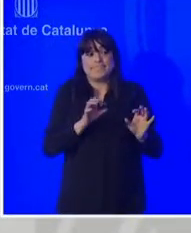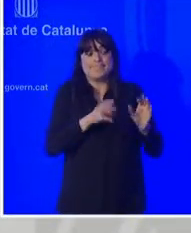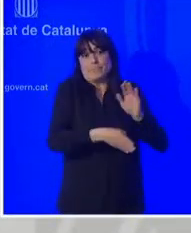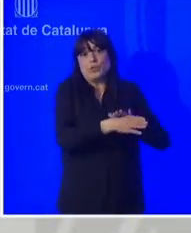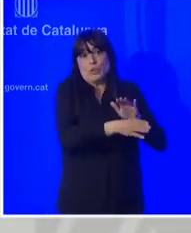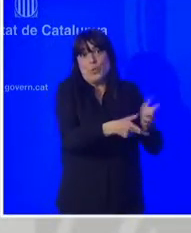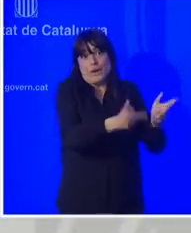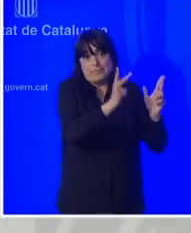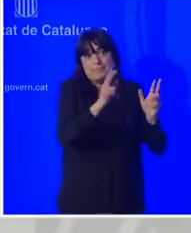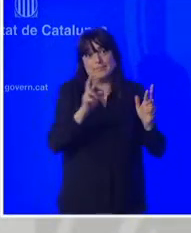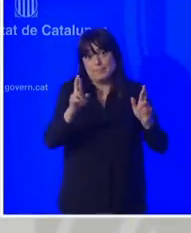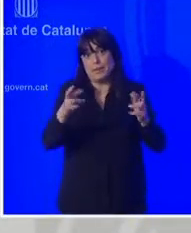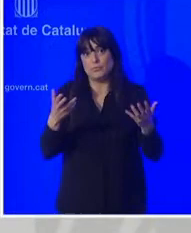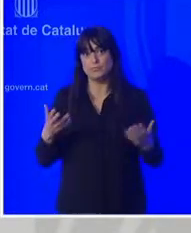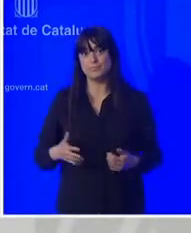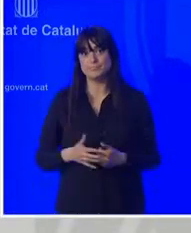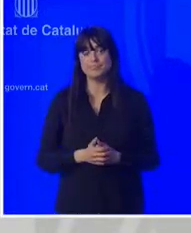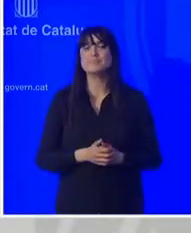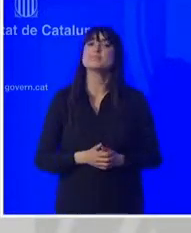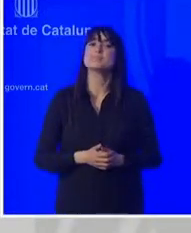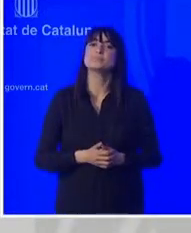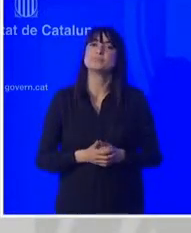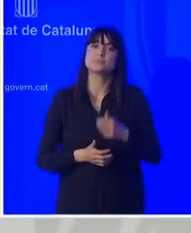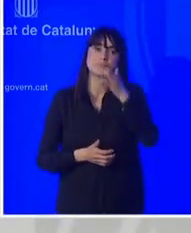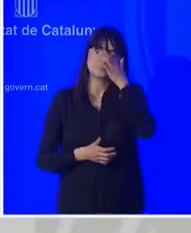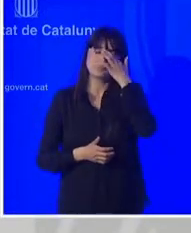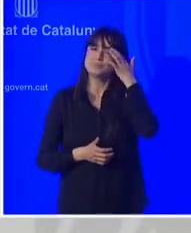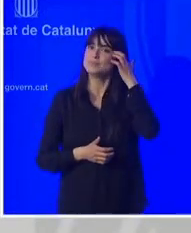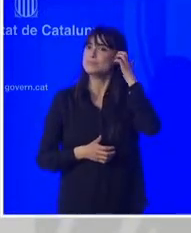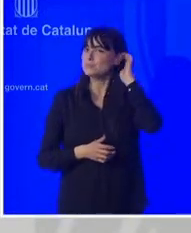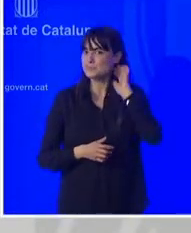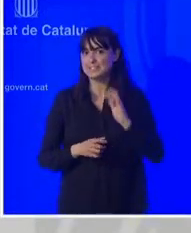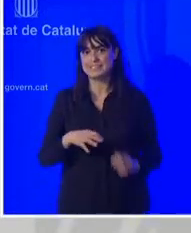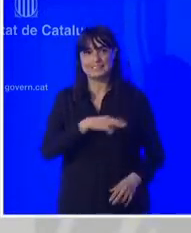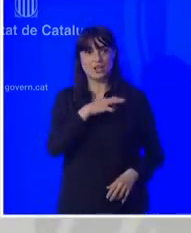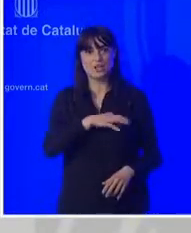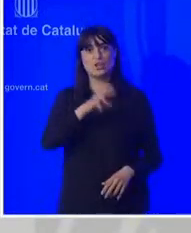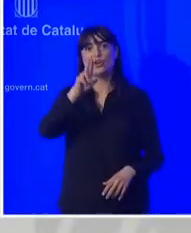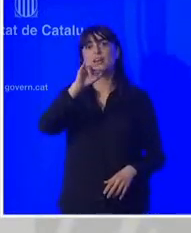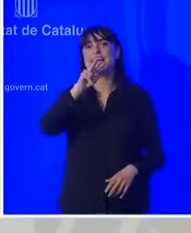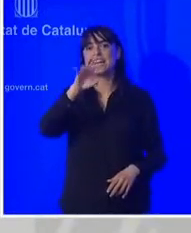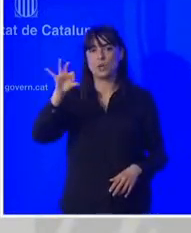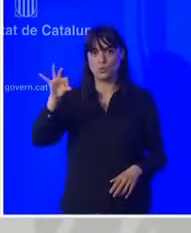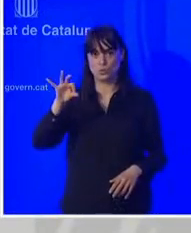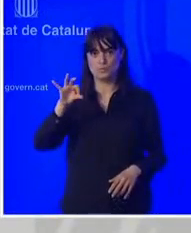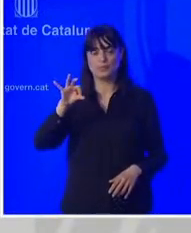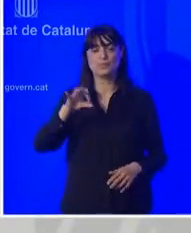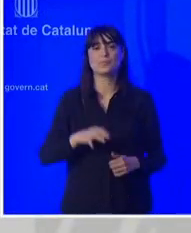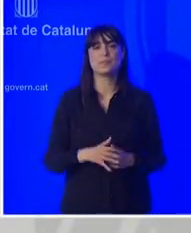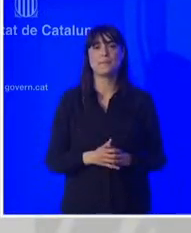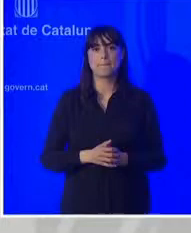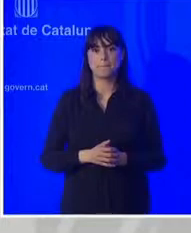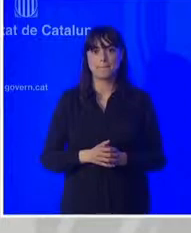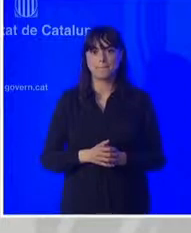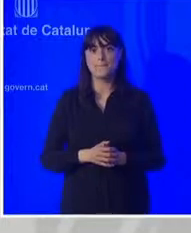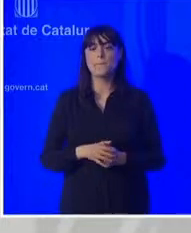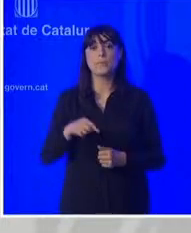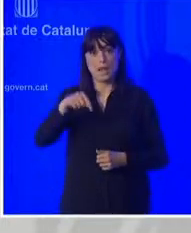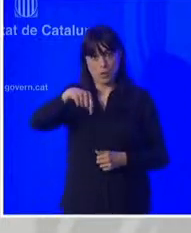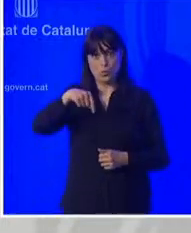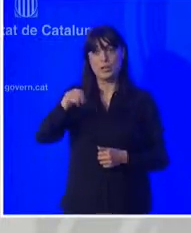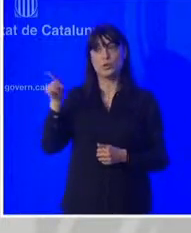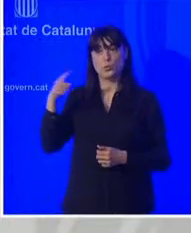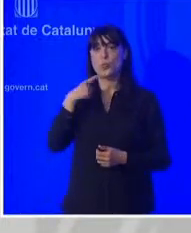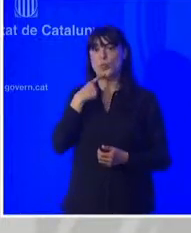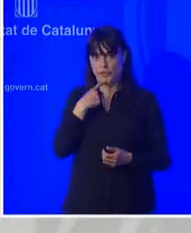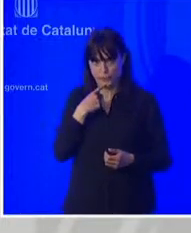ara pregunta Xavier Rius de les notícies hola consellera bon dia perdoni ha anunciat avui que el consell executiu